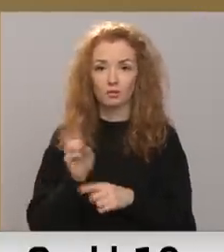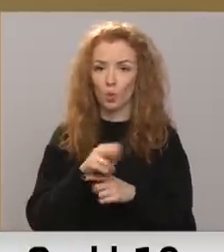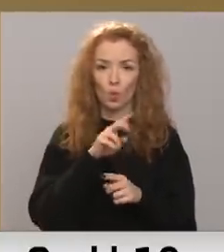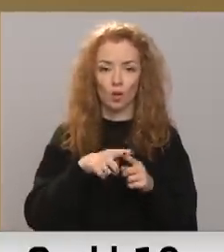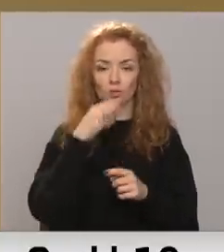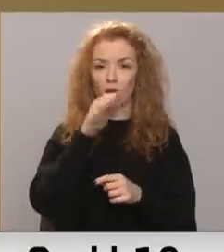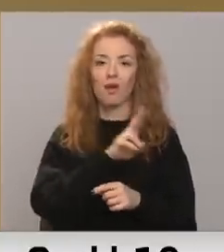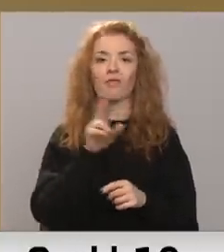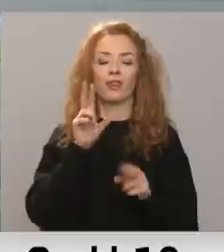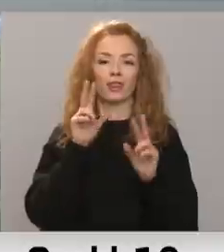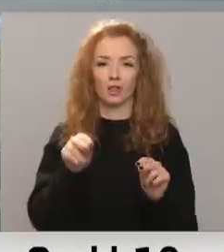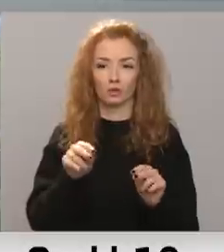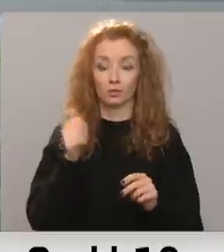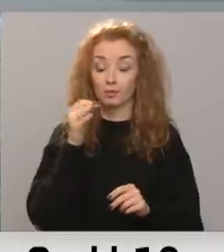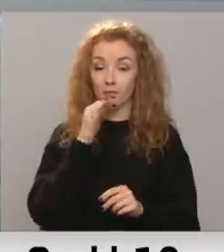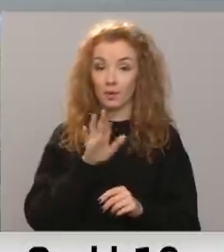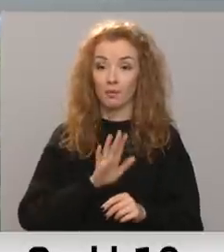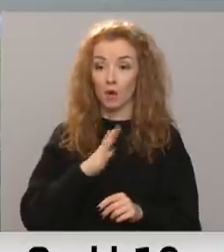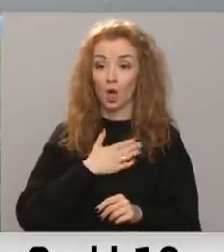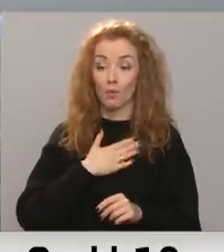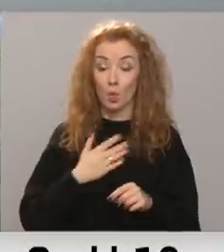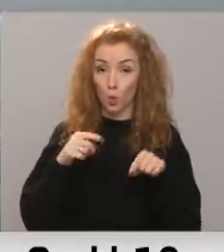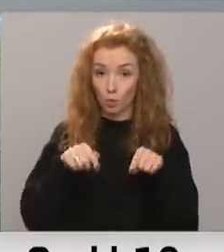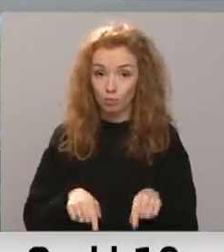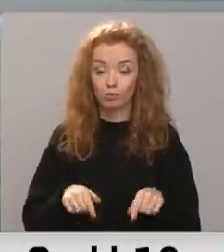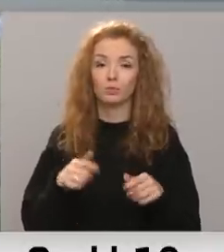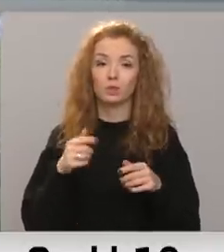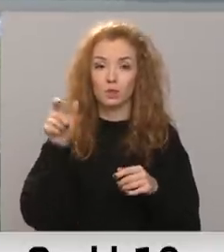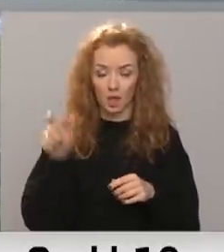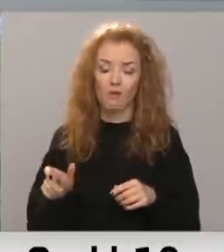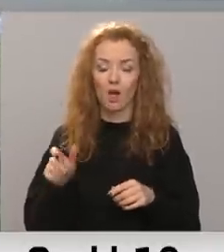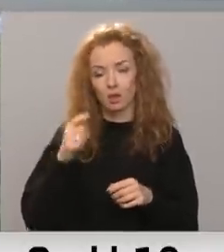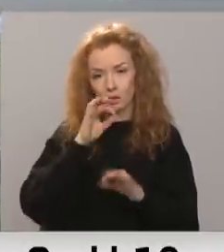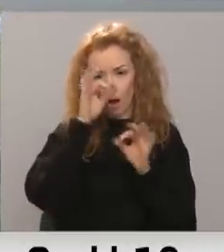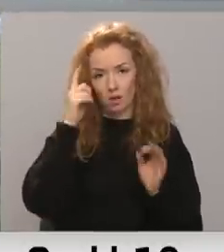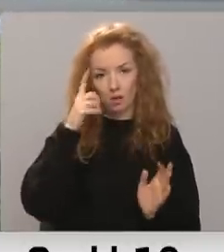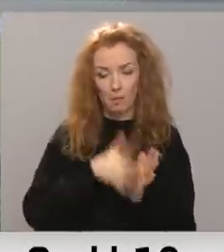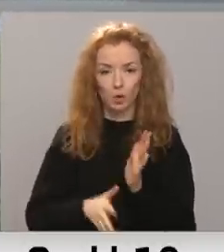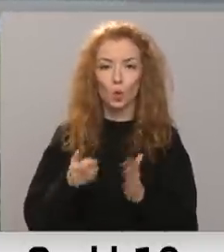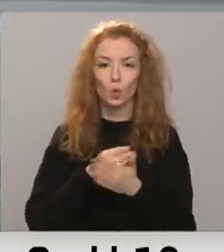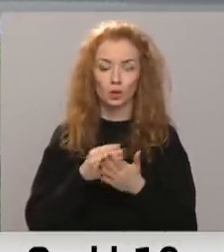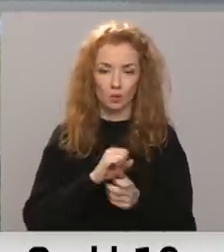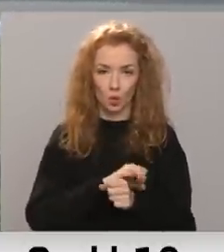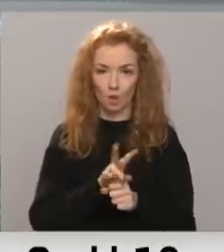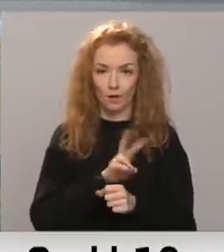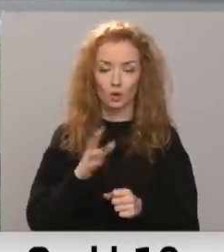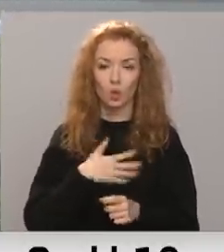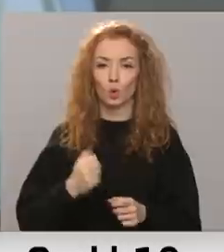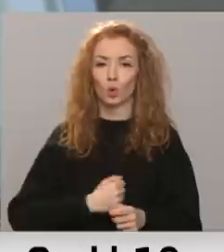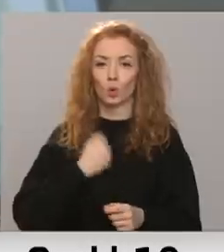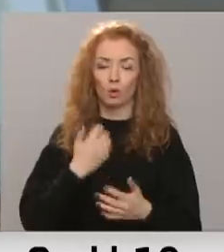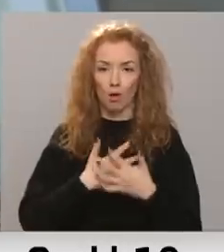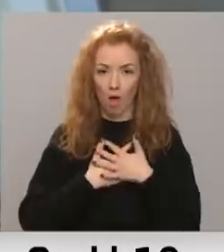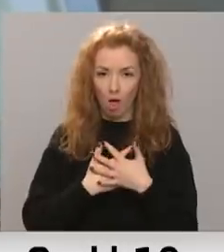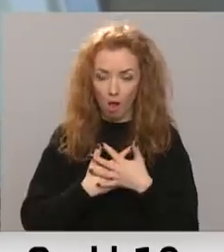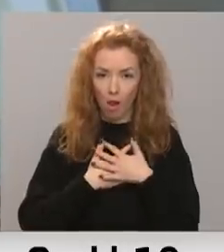Pie mums jau nonākot šeit, jau viņi saprot, kas tas ir slimība, ka grūti elpot, ka viņam